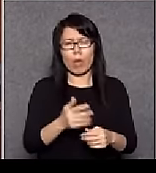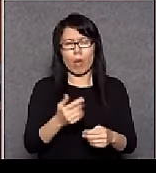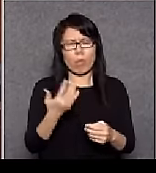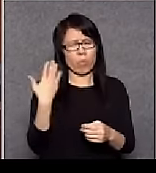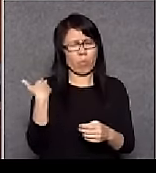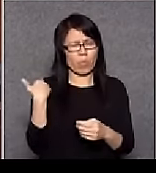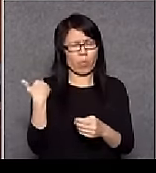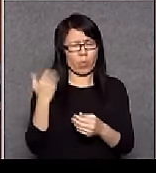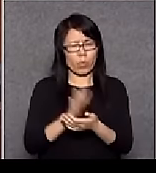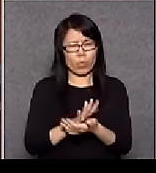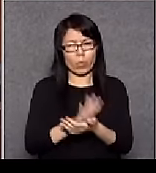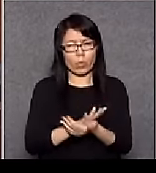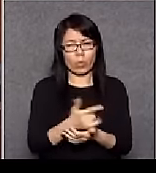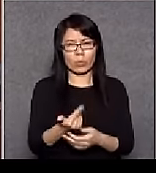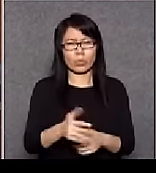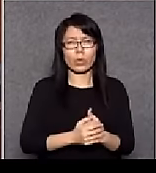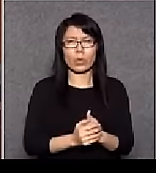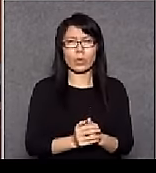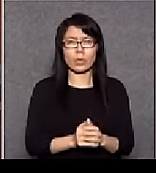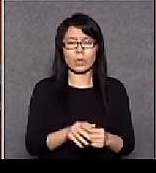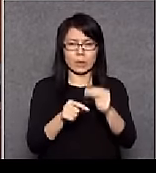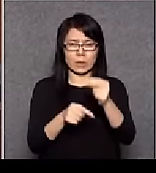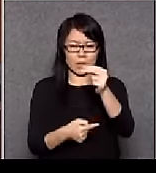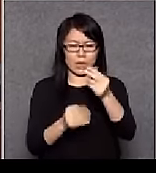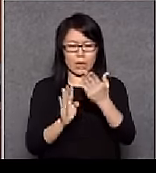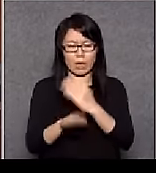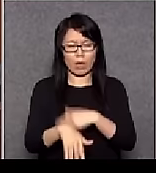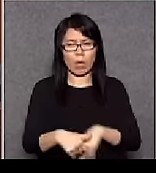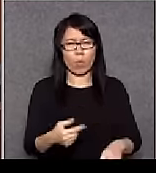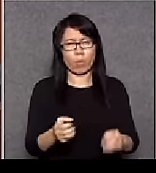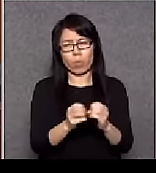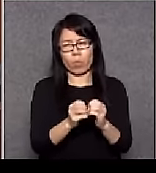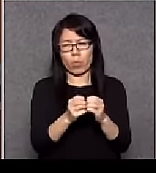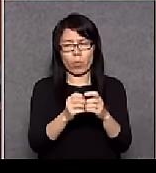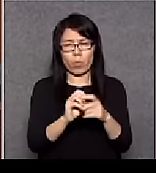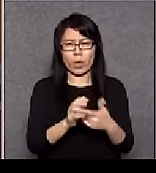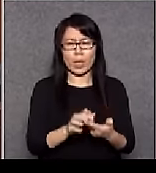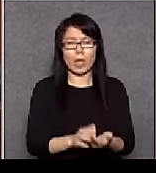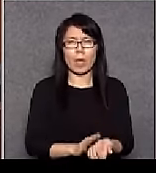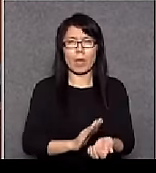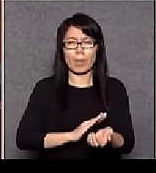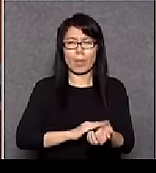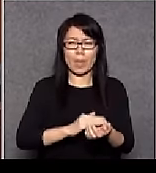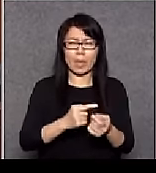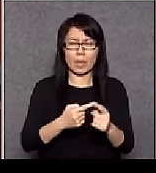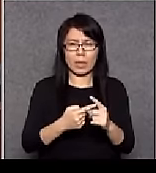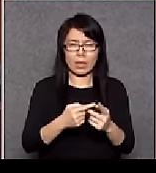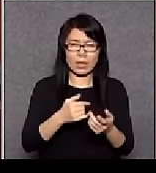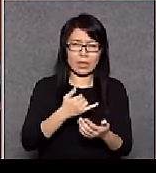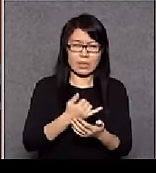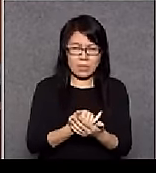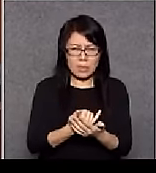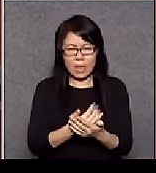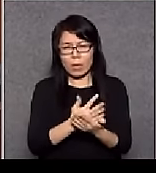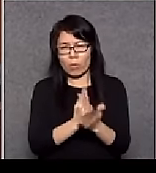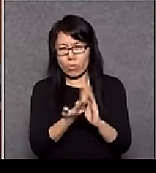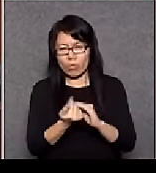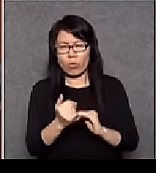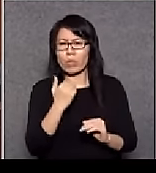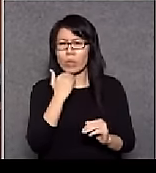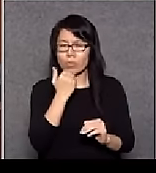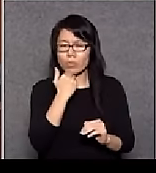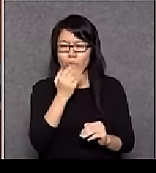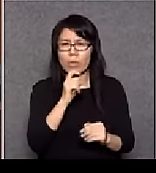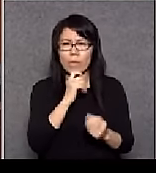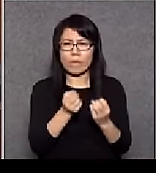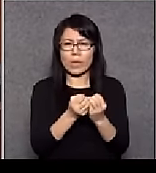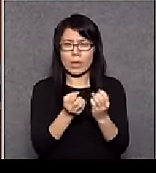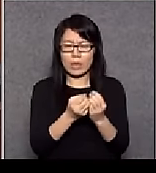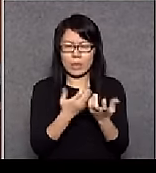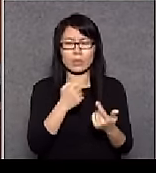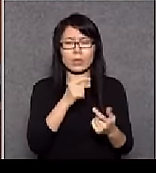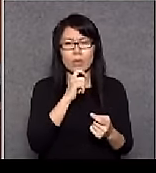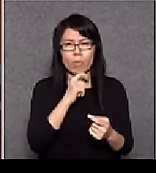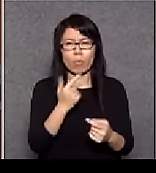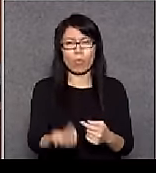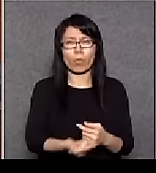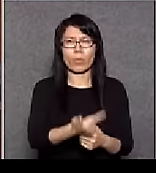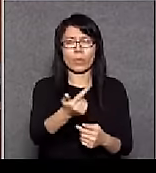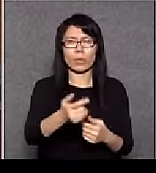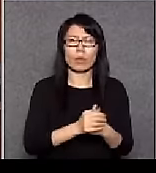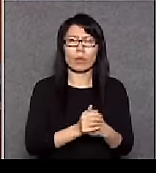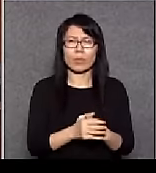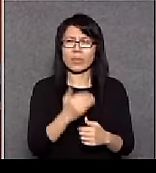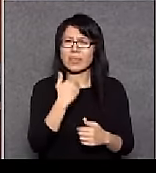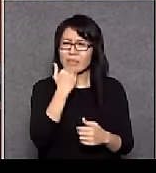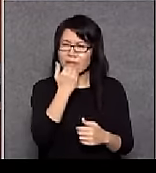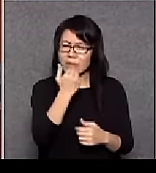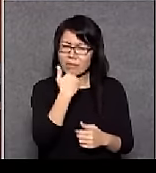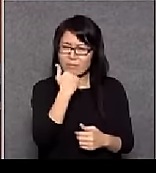我們都知道一直這麼吵紀念事故經常發生我們經常都投訴醫療事故的申訴